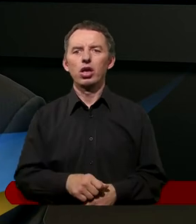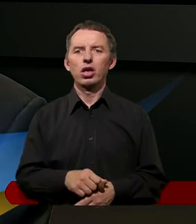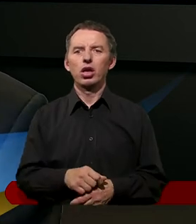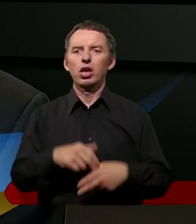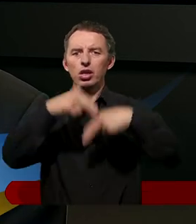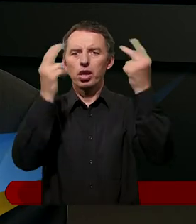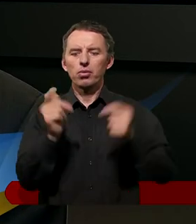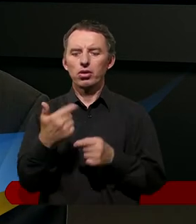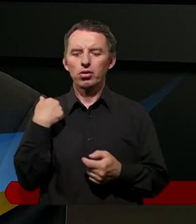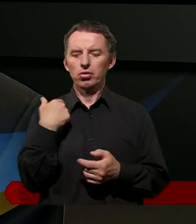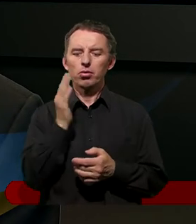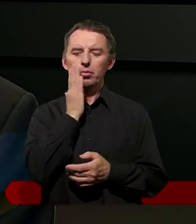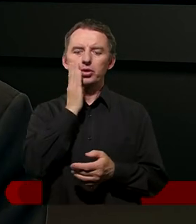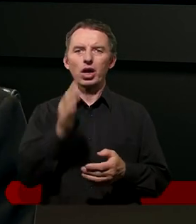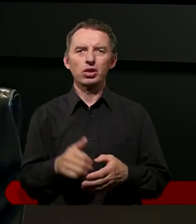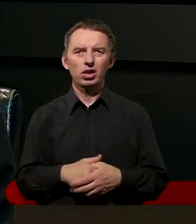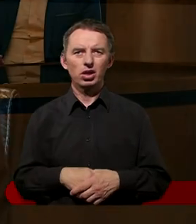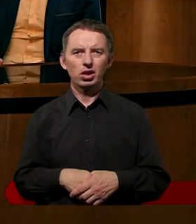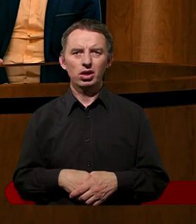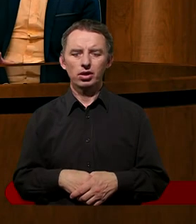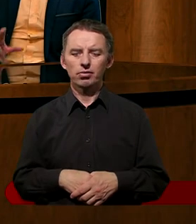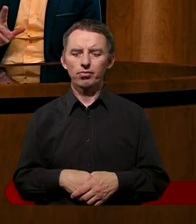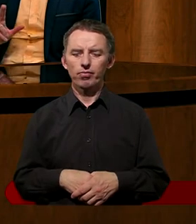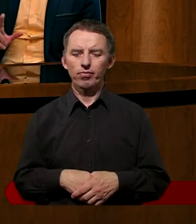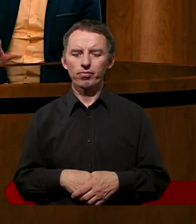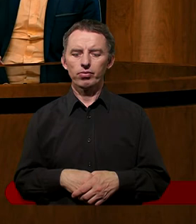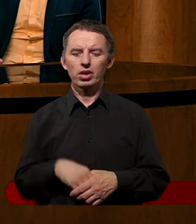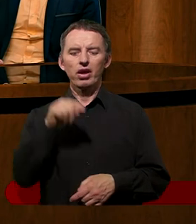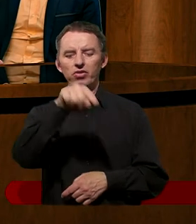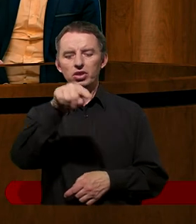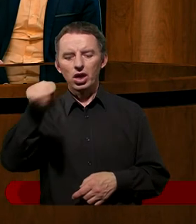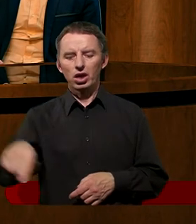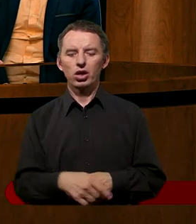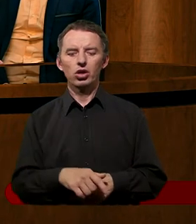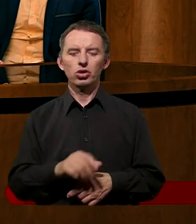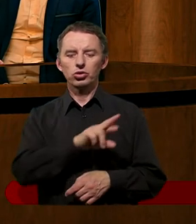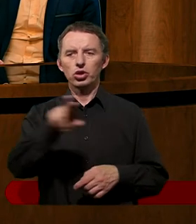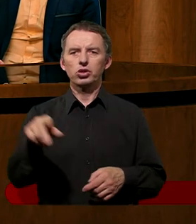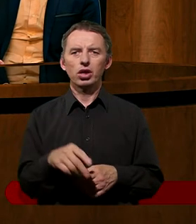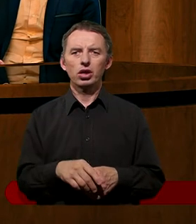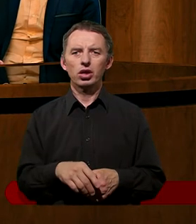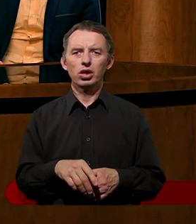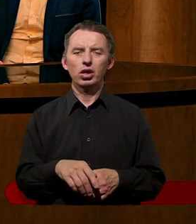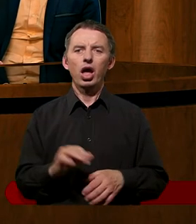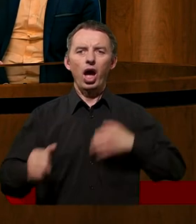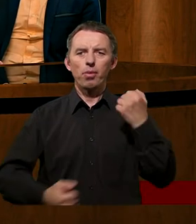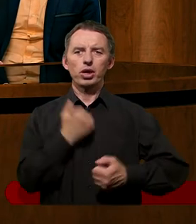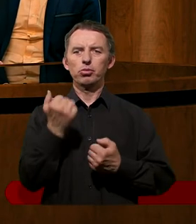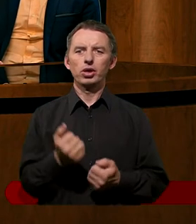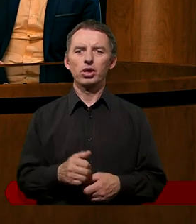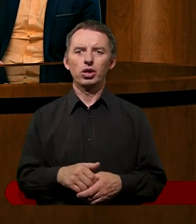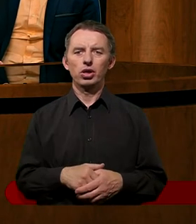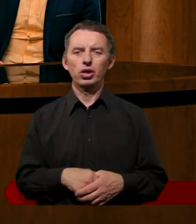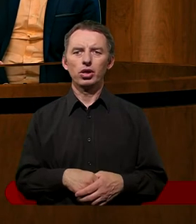aby można w nich było mieszkać. Czyż nie czas, żebyśmy